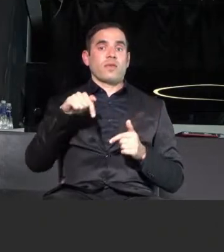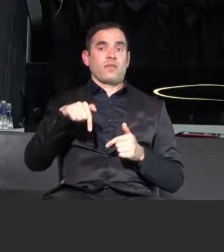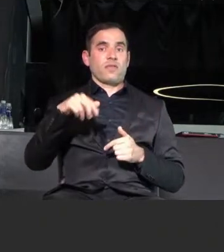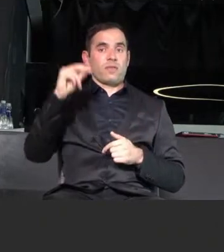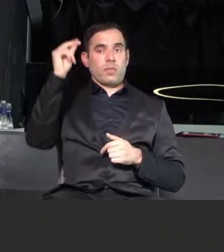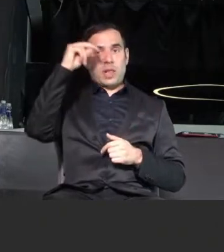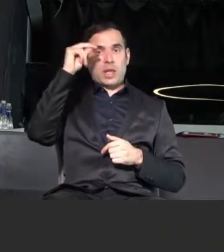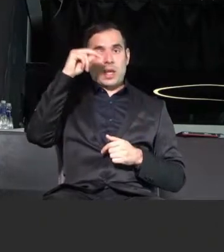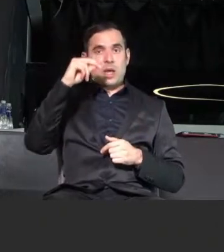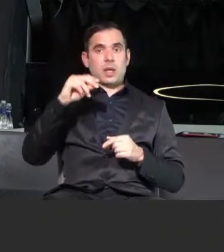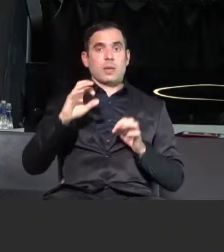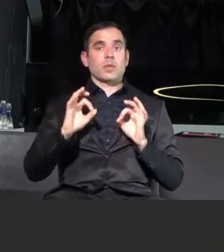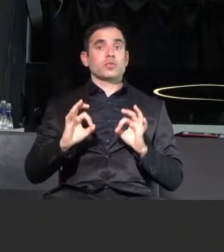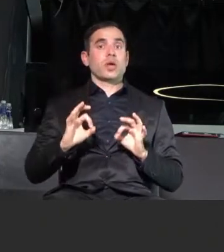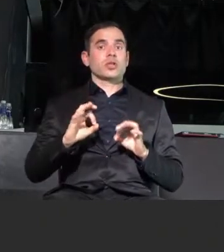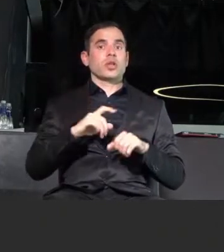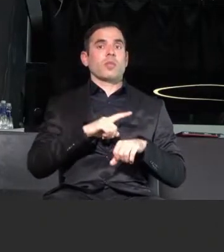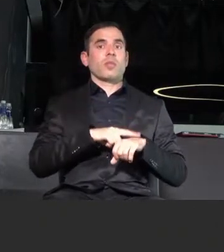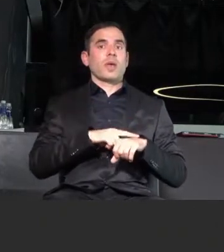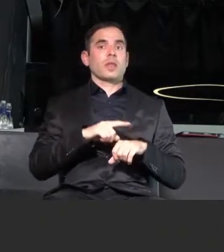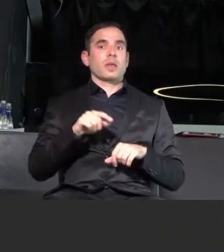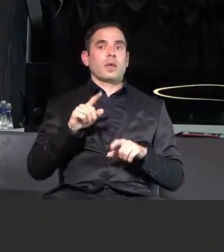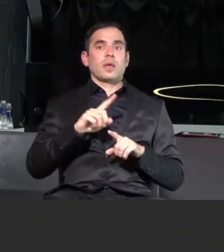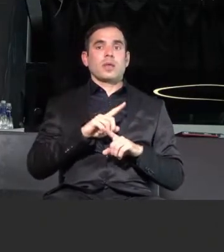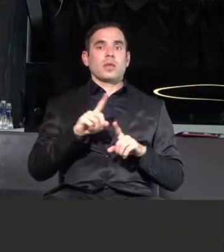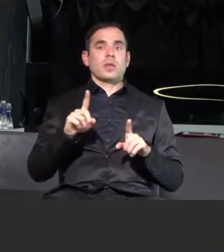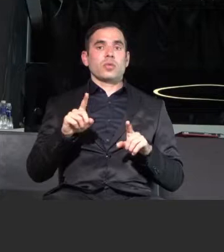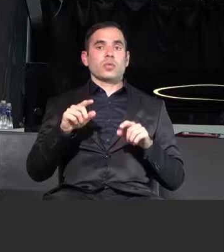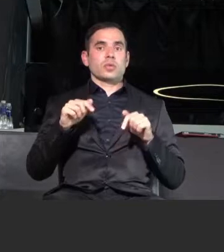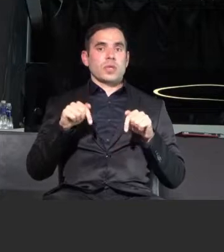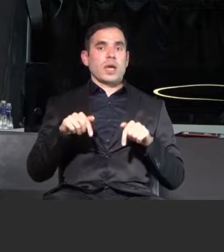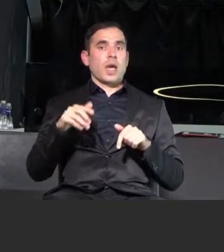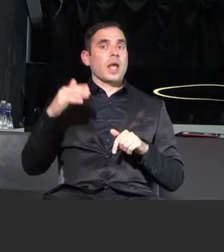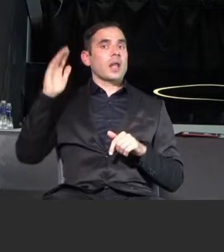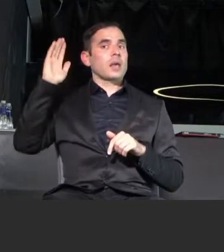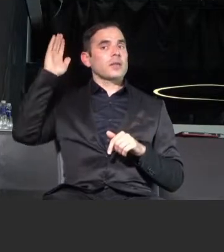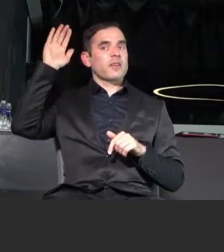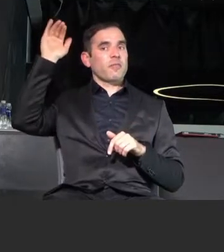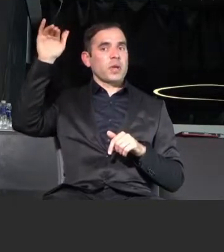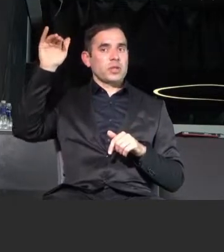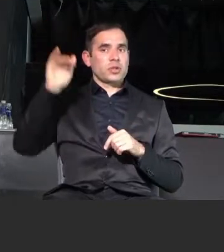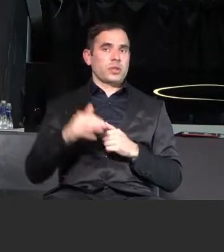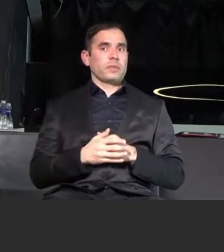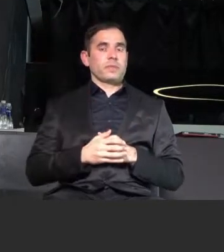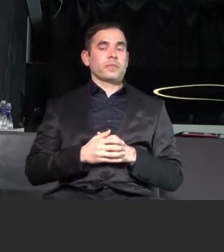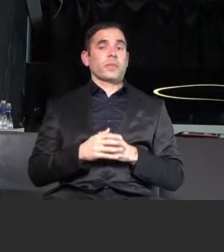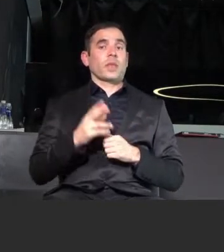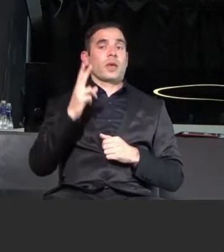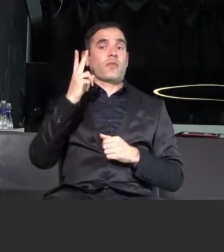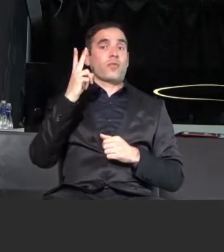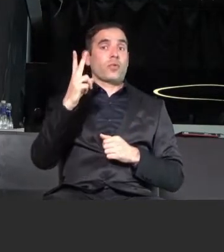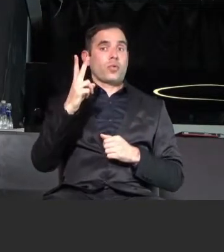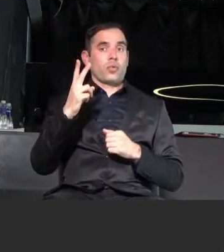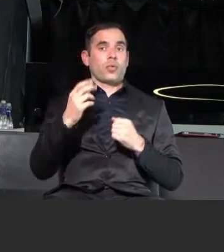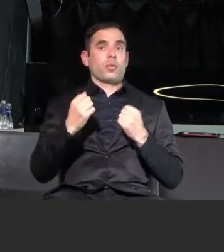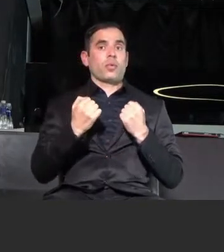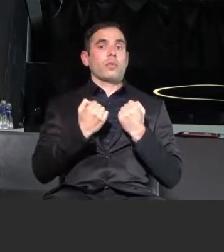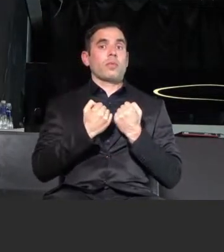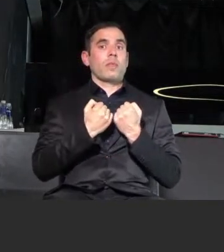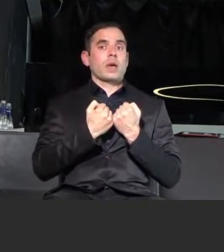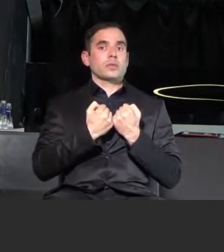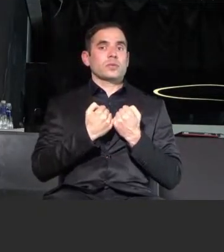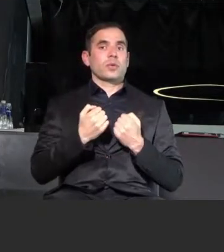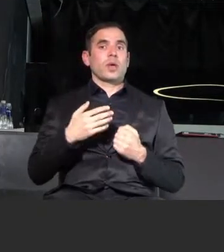към настоящия момент. Нито тогава, нито сега, нито някога ще се изисква. На второ място, защото искането,